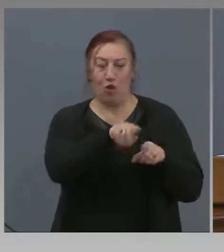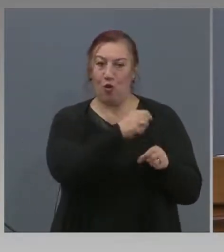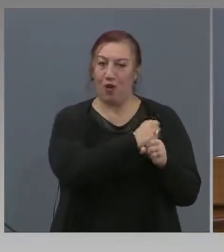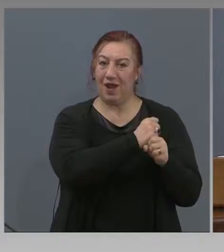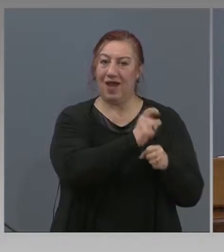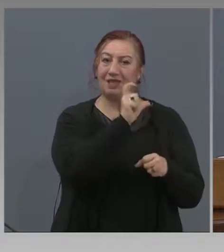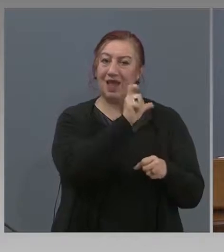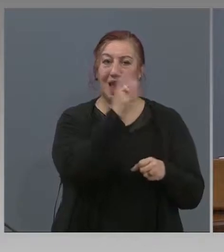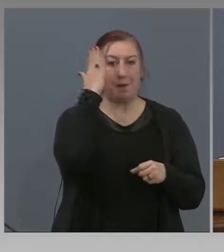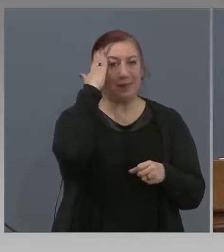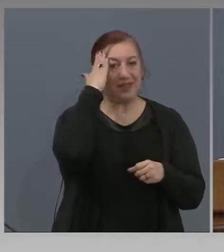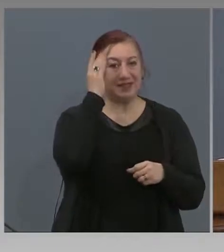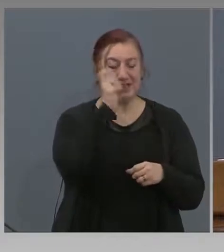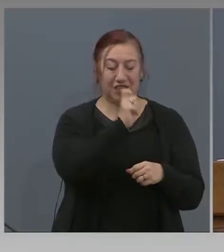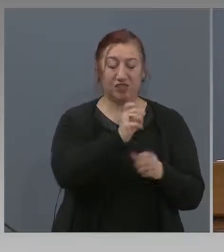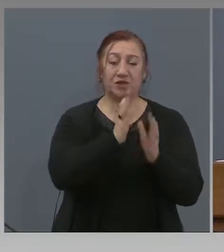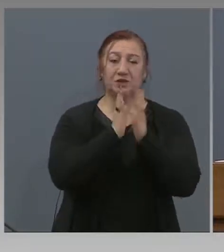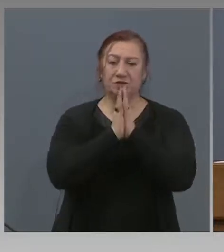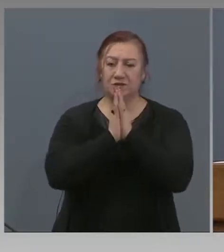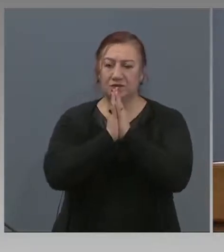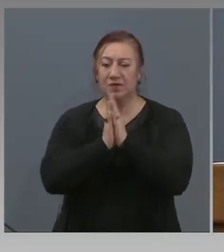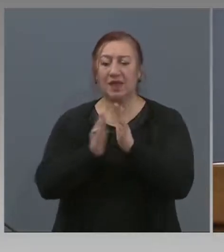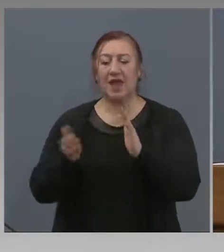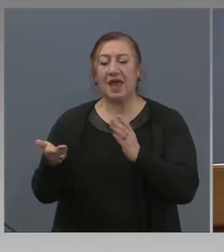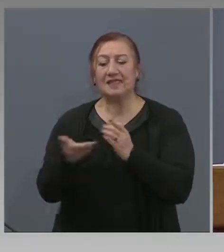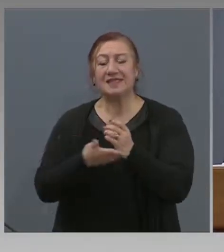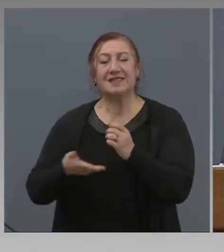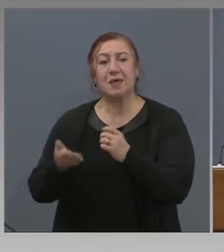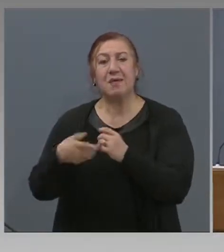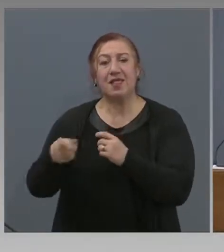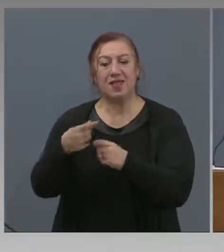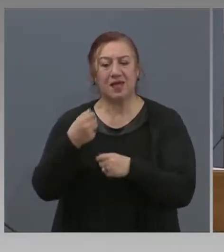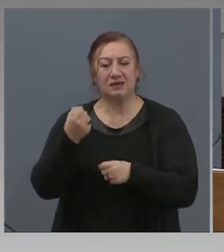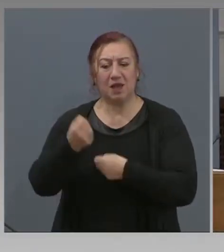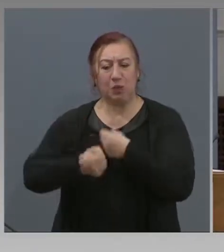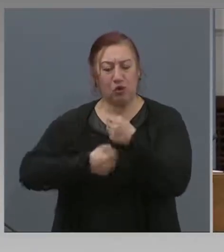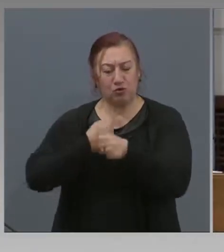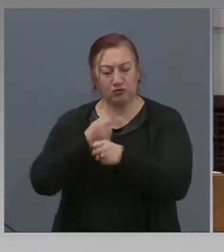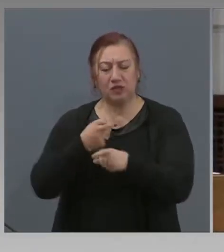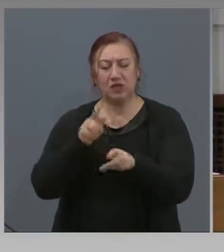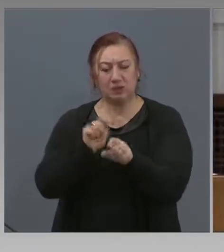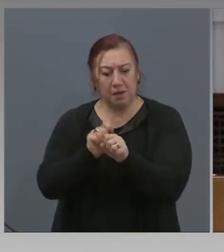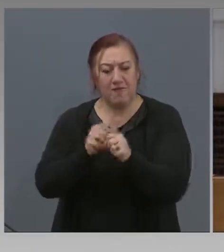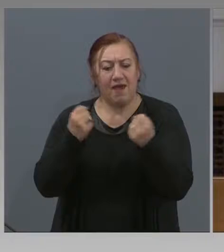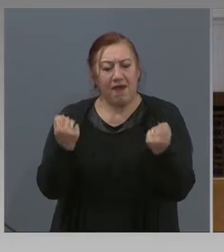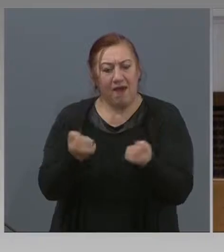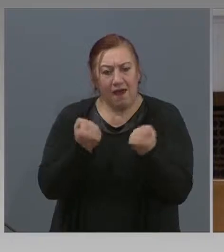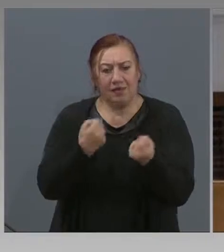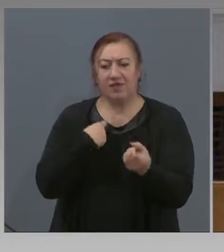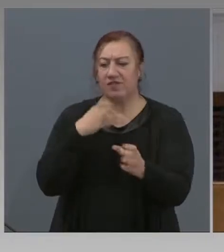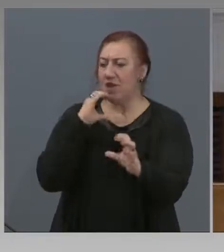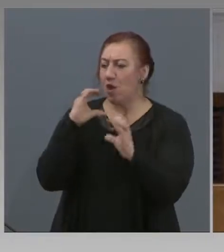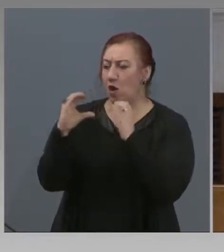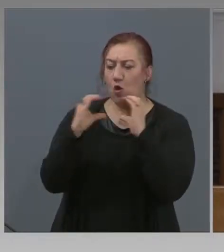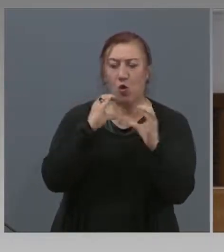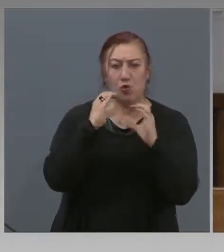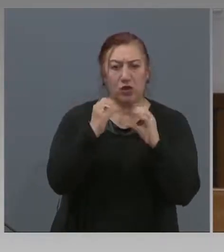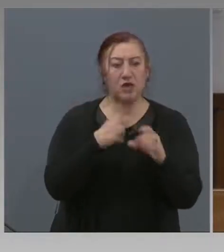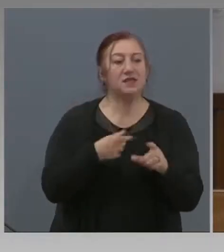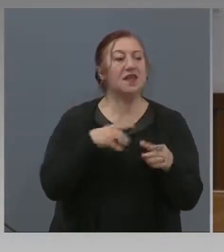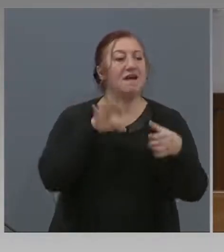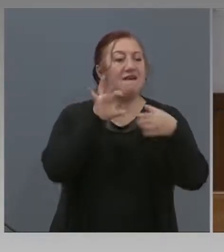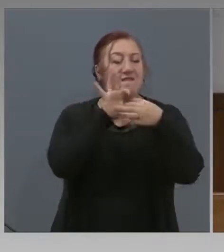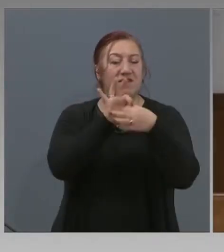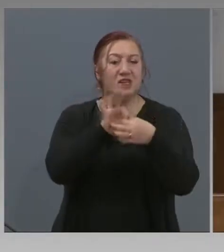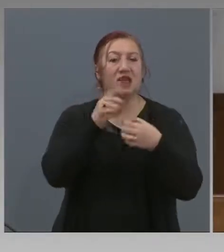призова земеделските производители да бъдат активни в комуникацията си с бюрата по